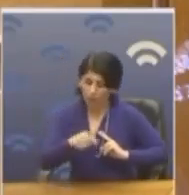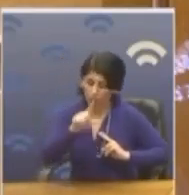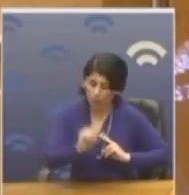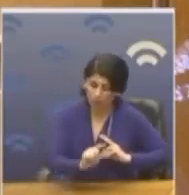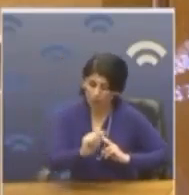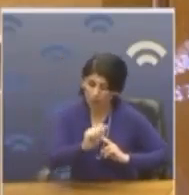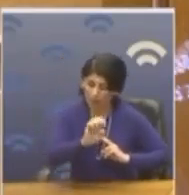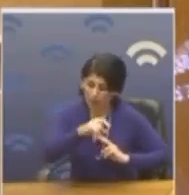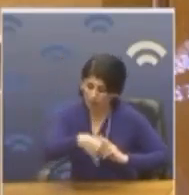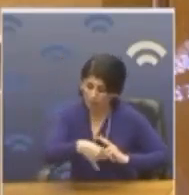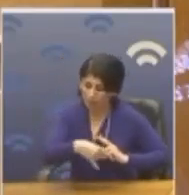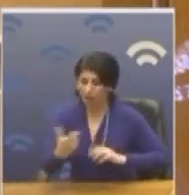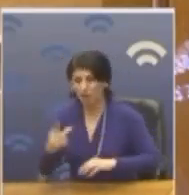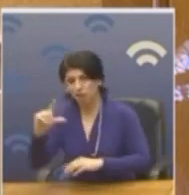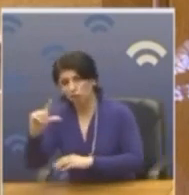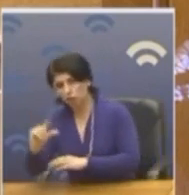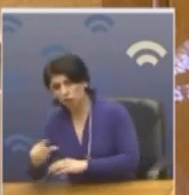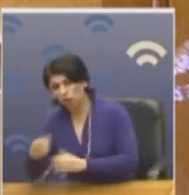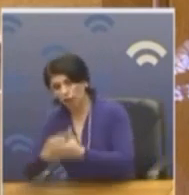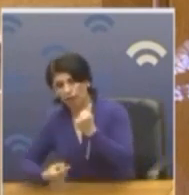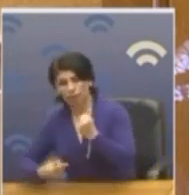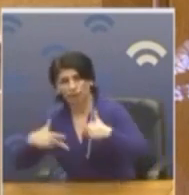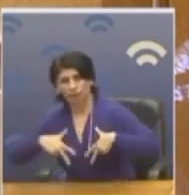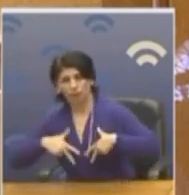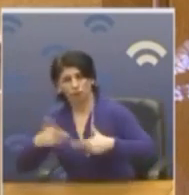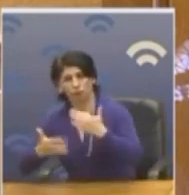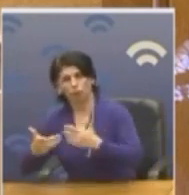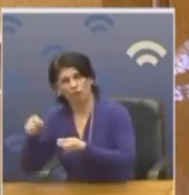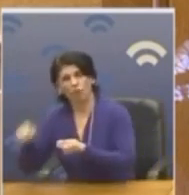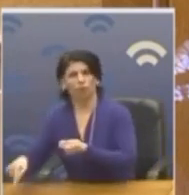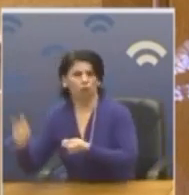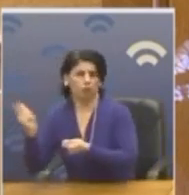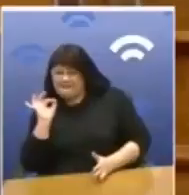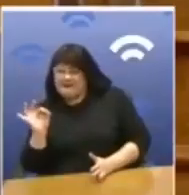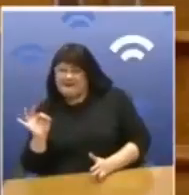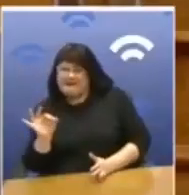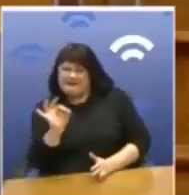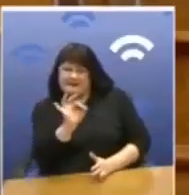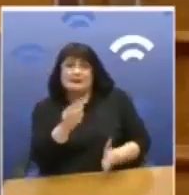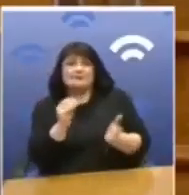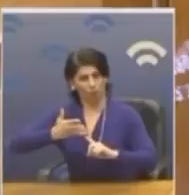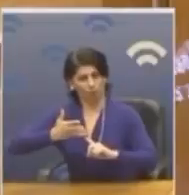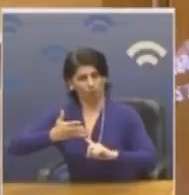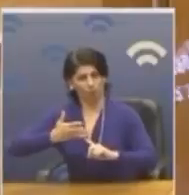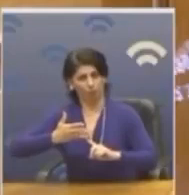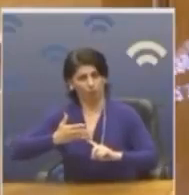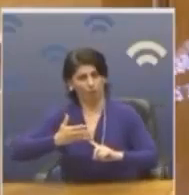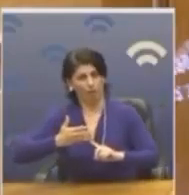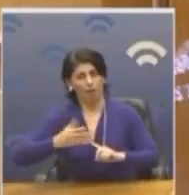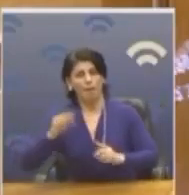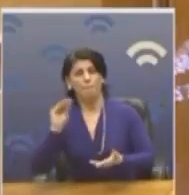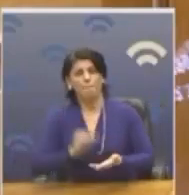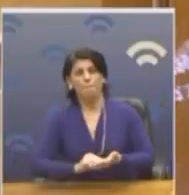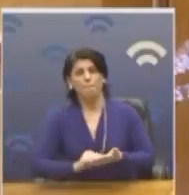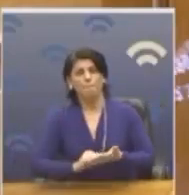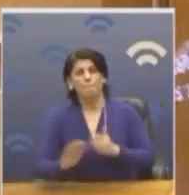του ΕΠ Αν είναι τόσο το έλλειμμα του κρατικού προβολισμού Θα κάνω αυτό στις συντάξεις Πείτε μας όμως Δεν τα ξέρουμε Ξαναρώτησα αυτό αλλά να το